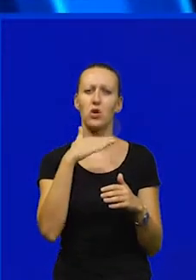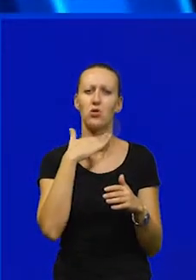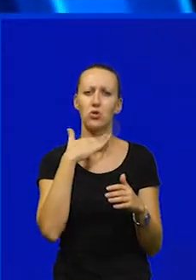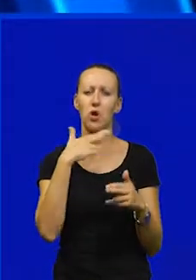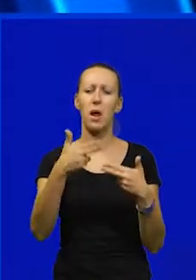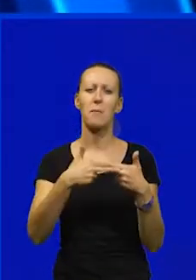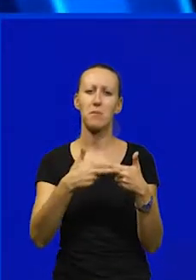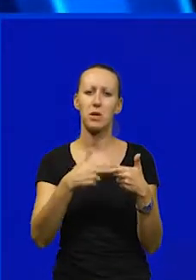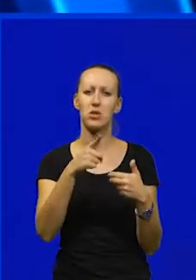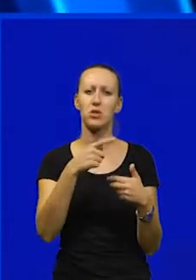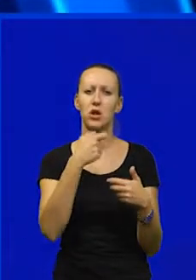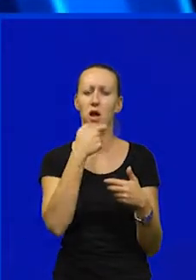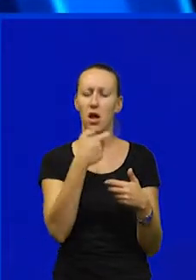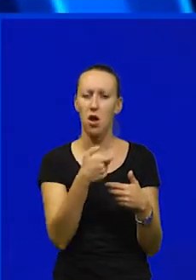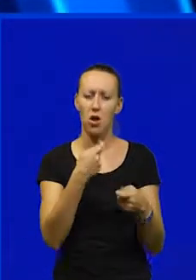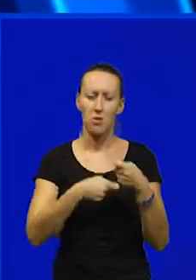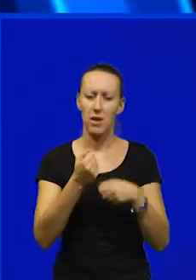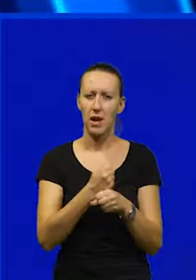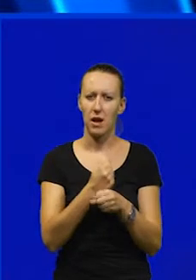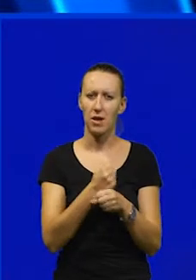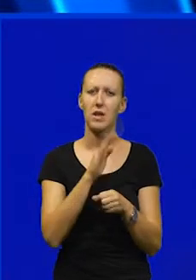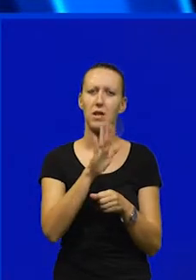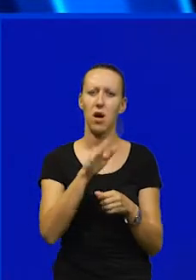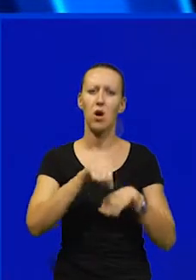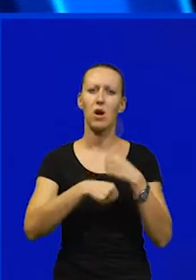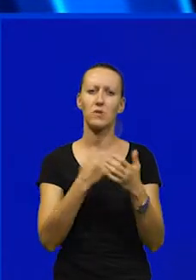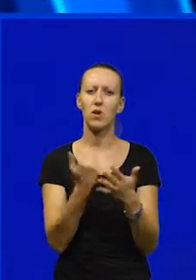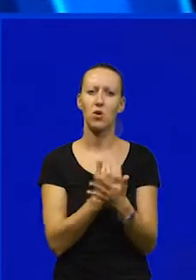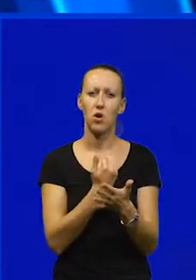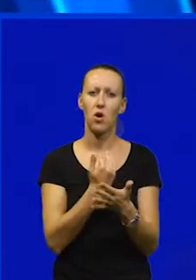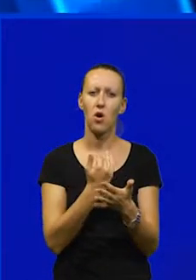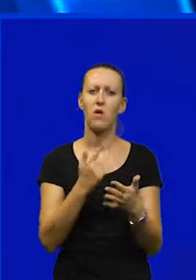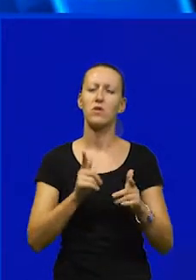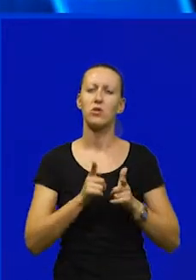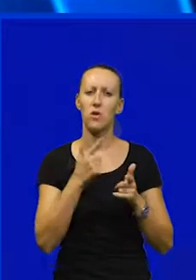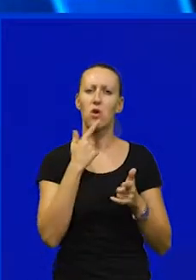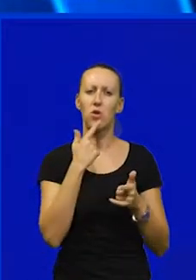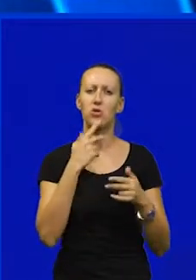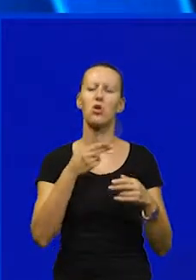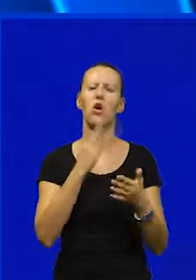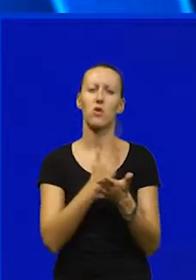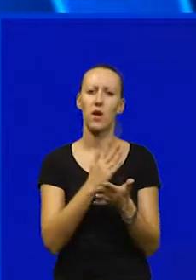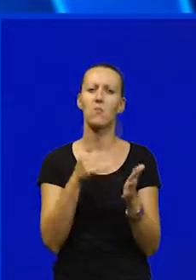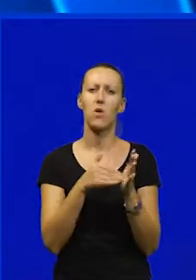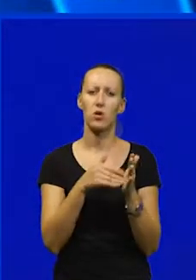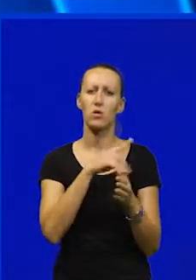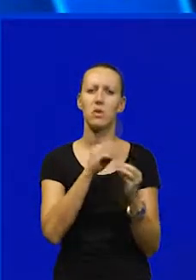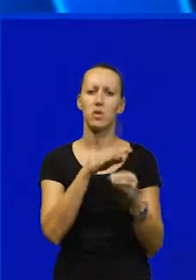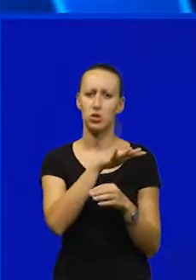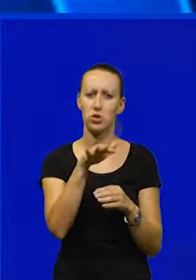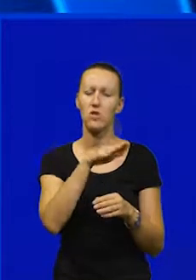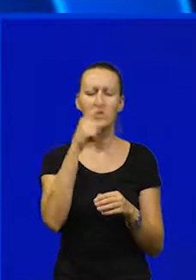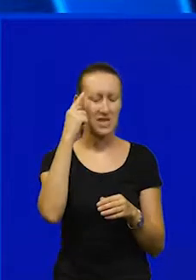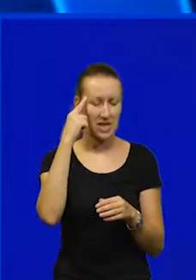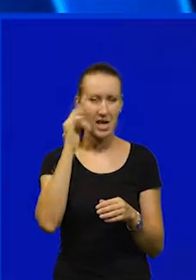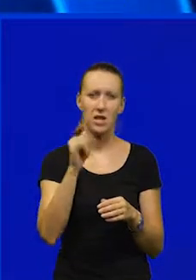približili gospodarstvu. Na taj način razvijali nove kurikulume koji će odgovarati na potrebe tržiština. Vi znate